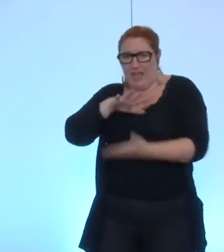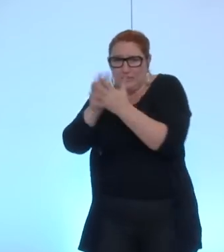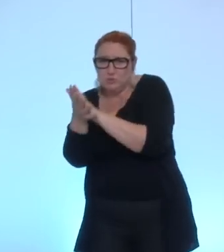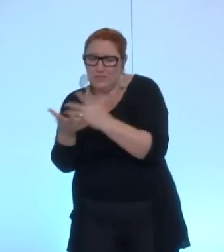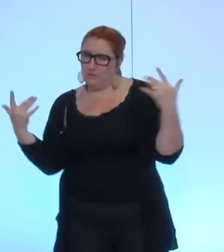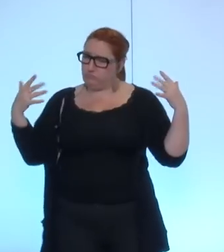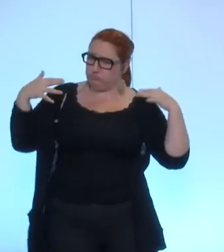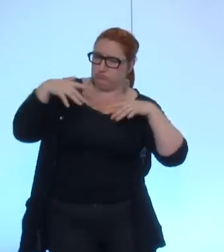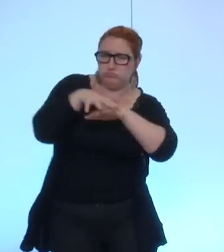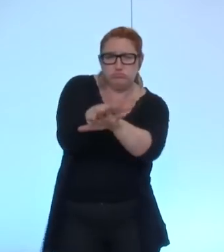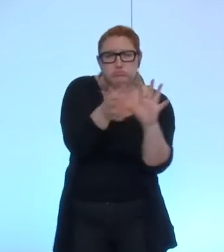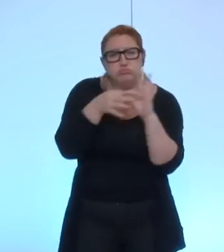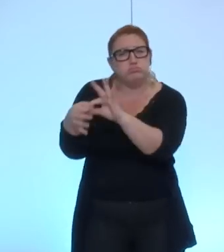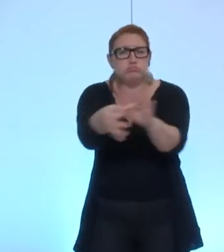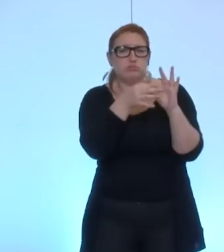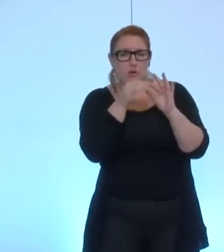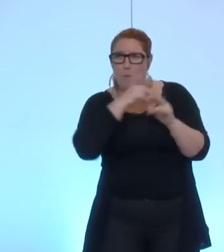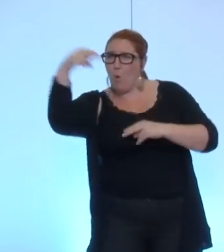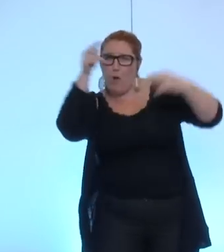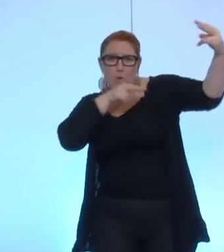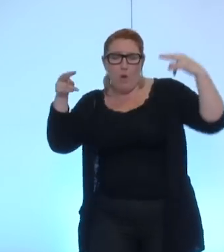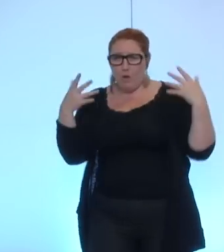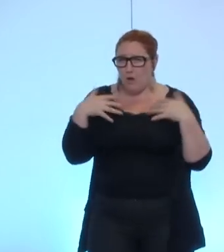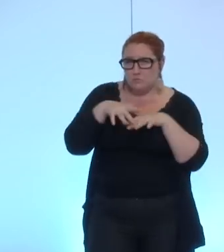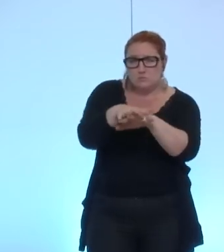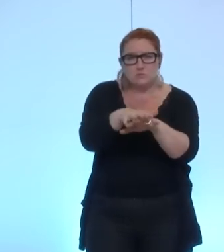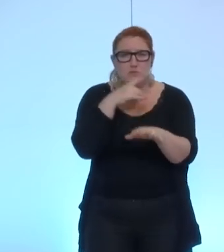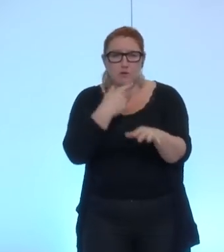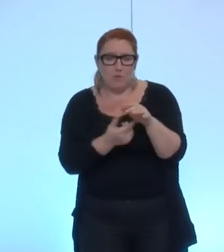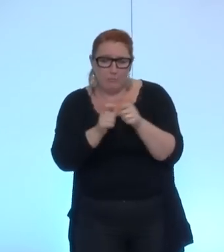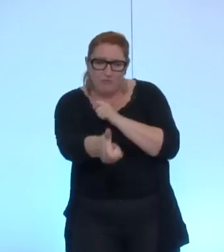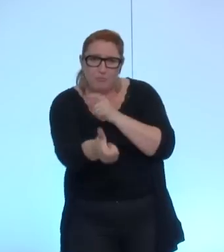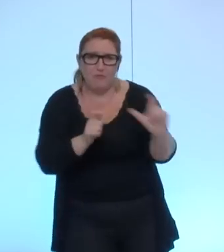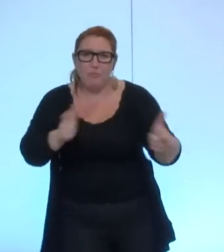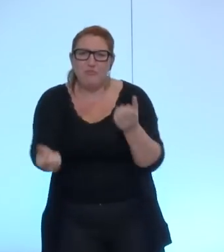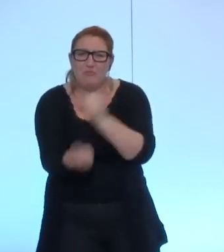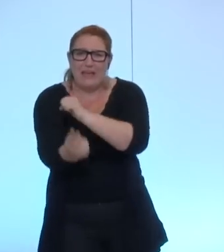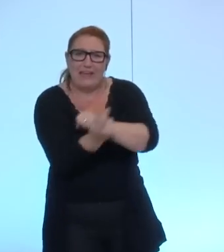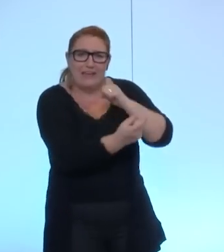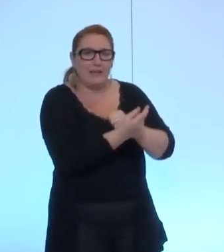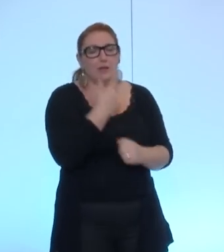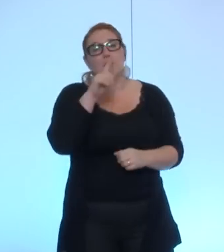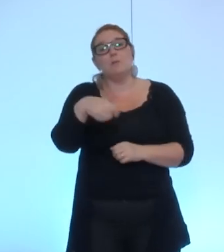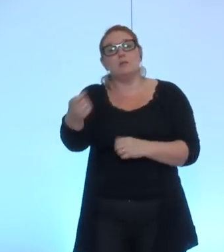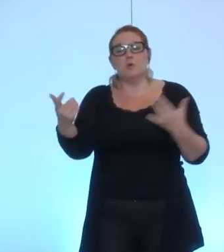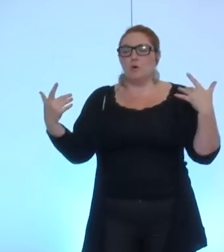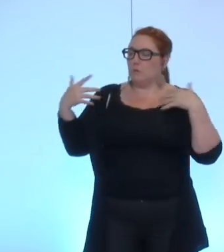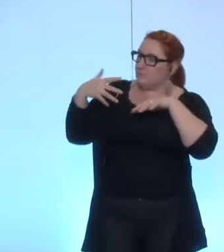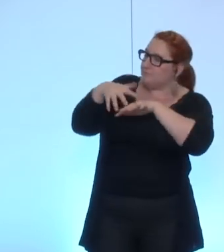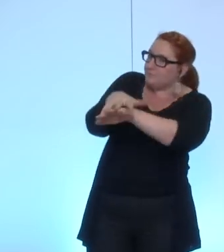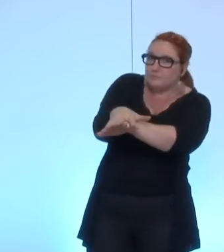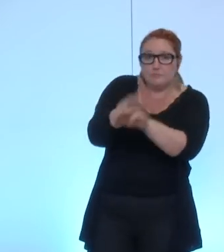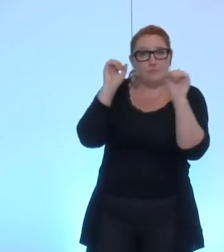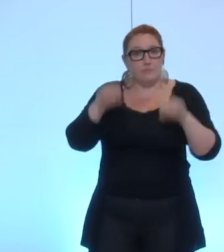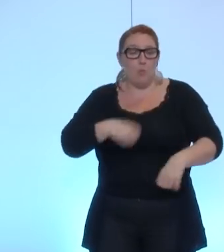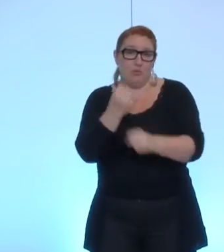se croisent et se recroisent et qui croisent le regard et qui font émerger des choses ensemble avec effectivement une porosité et sans doute une capacité à